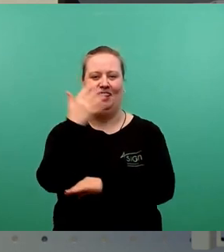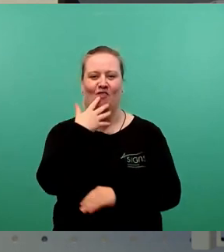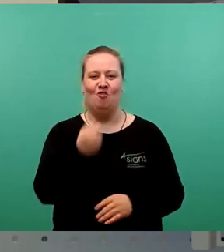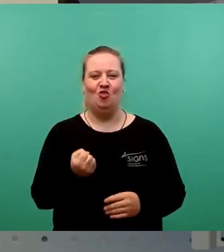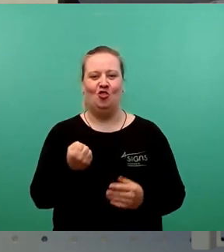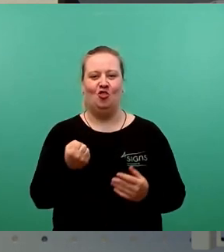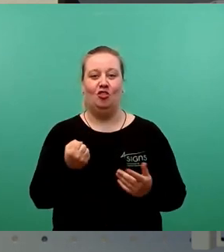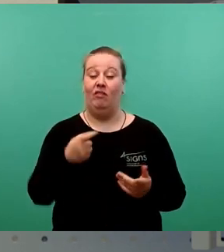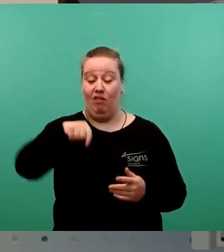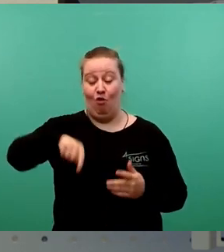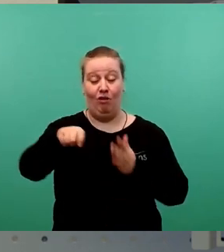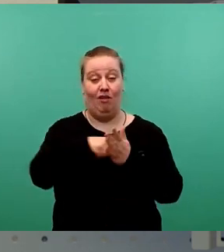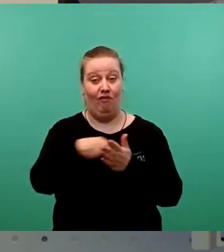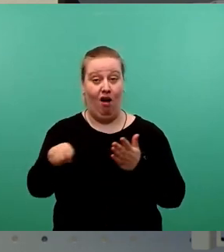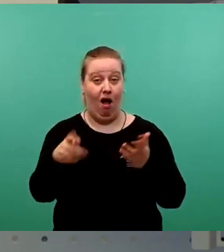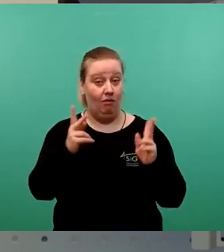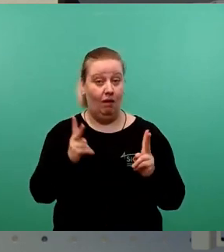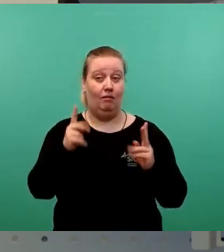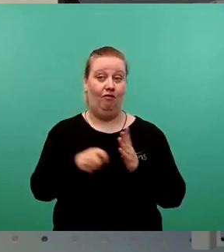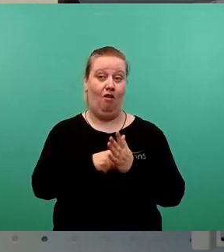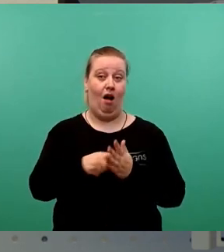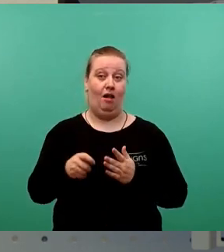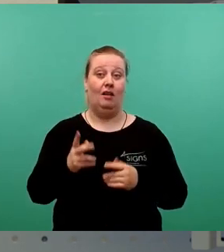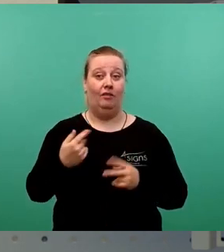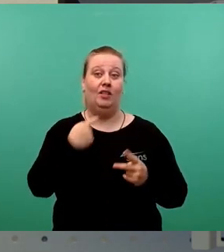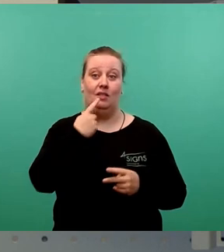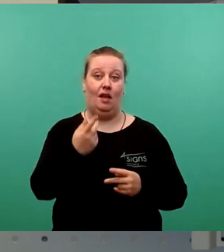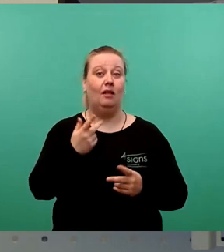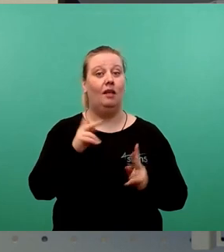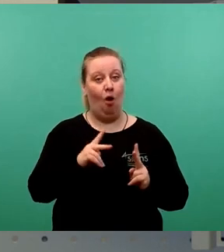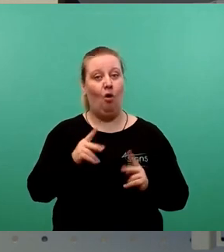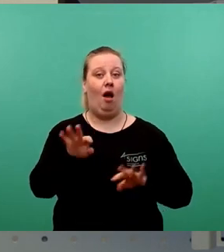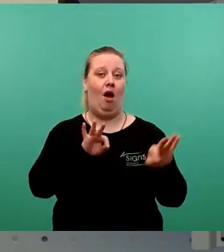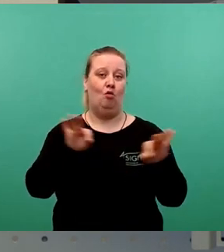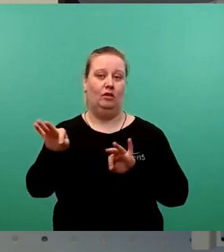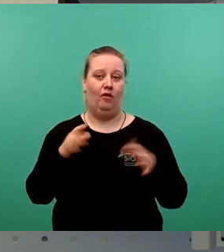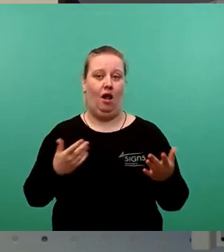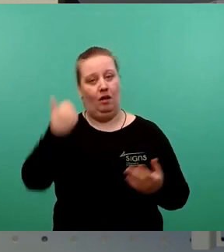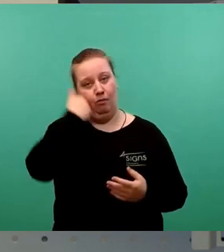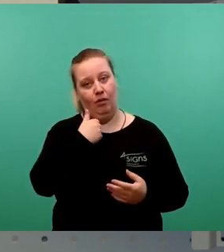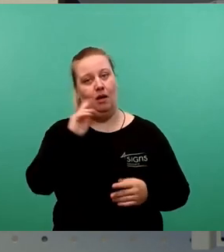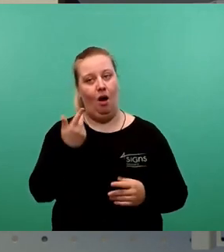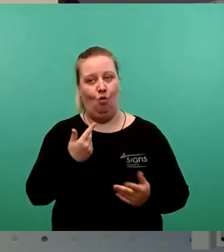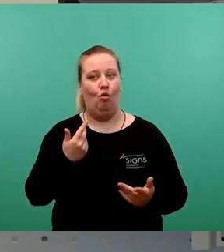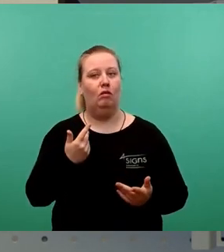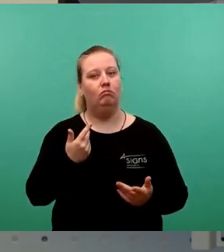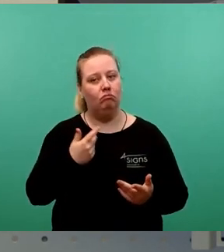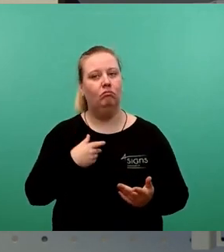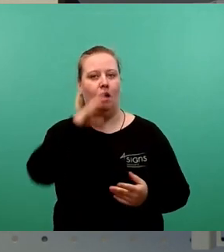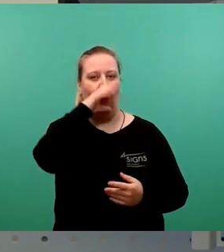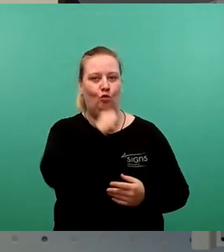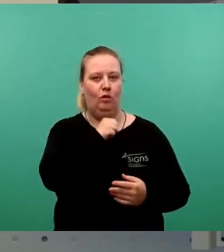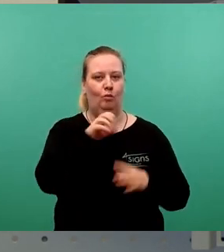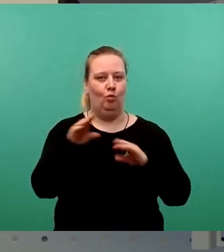die Wahl heute als Wahl sehen, dann haben Sie, wie gesagt, auch die Auswahl. Nutzen Sie also die Anonymität der